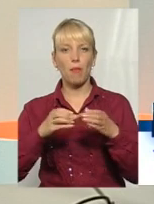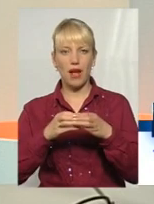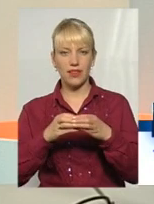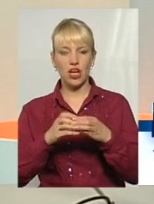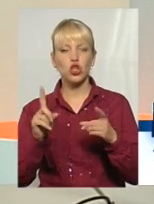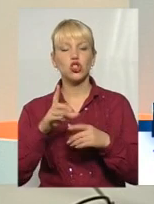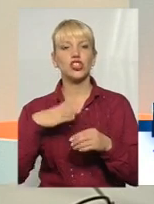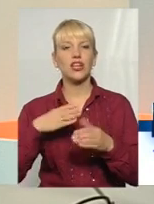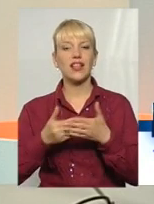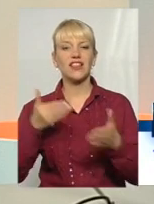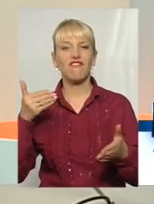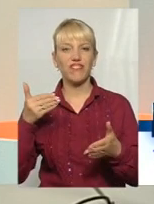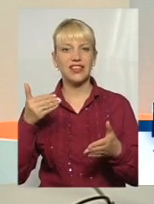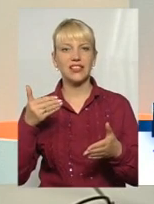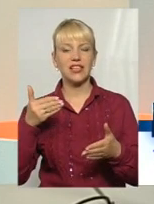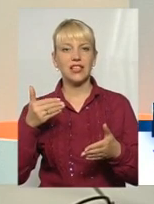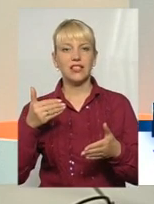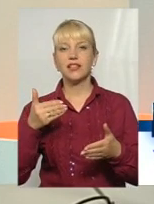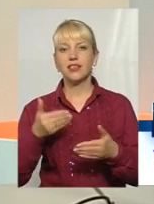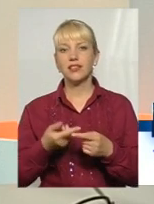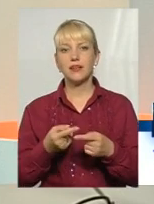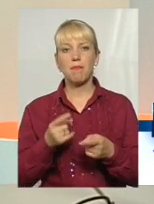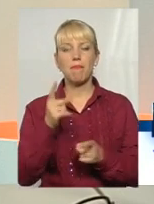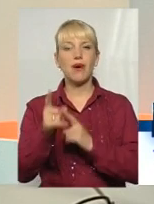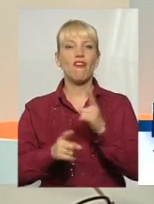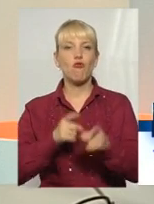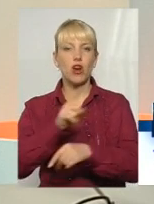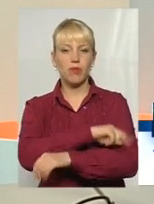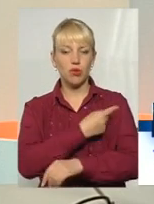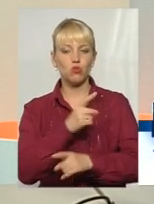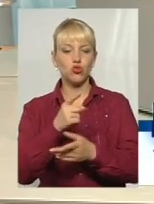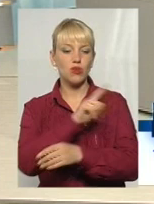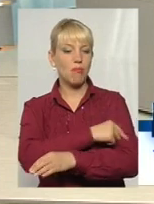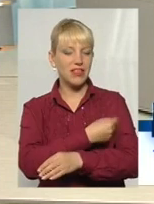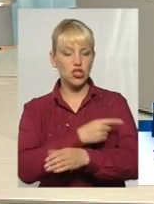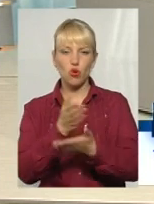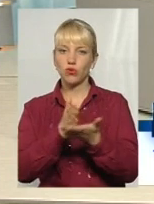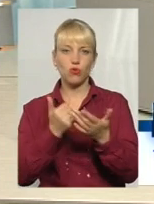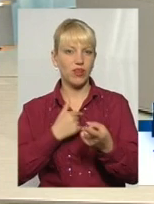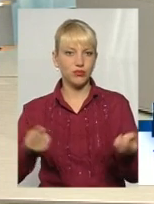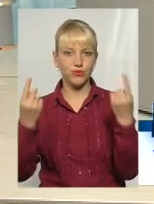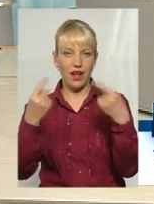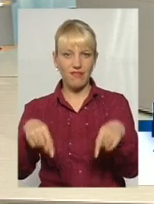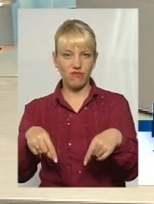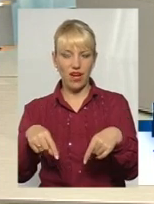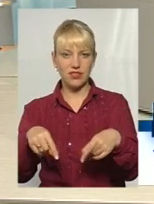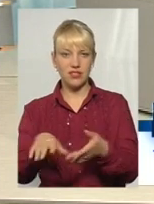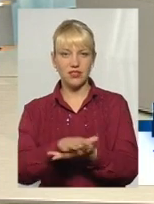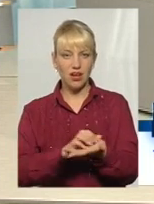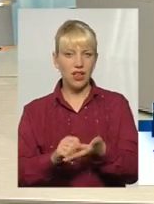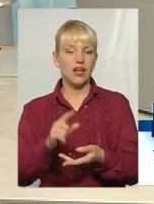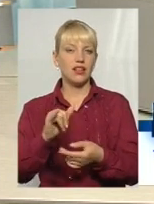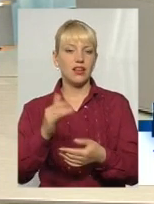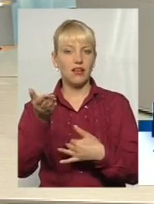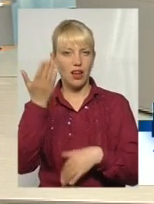медичне обслуговування в нас збралося на нівель. При тому, що раніше в нас